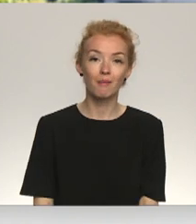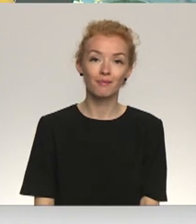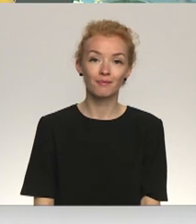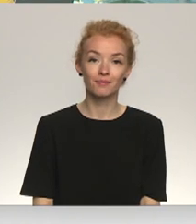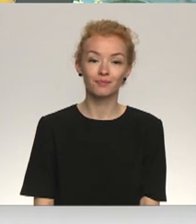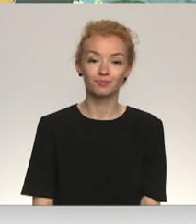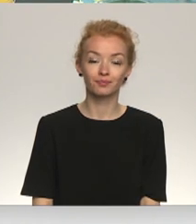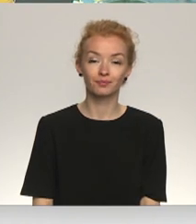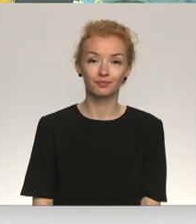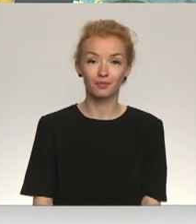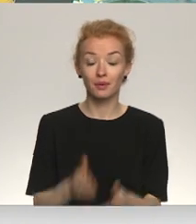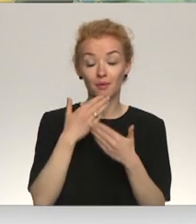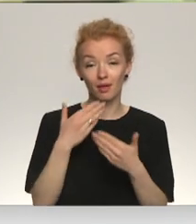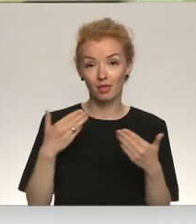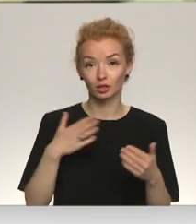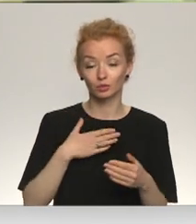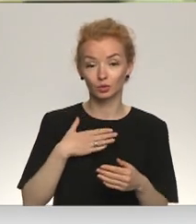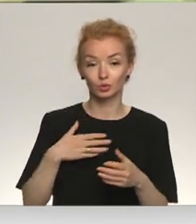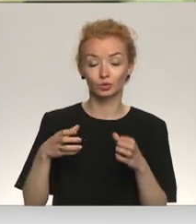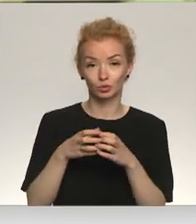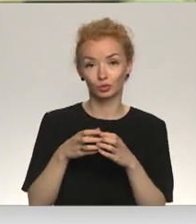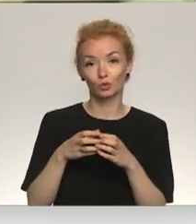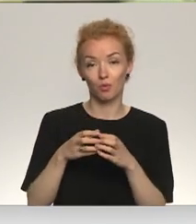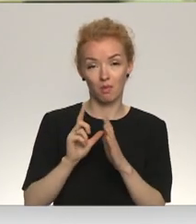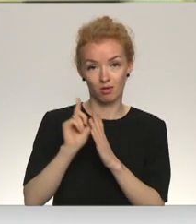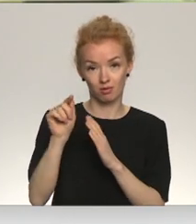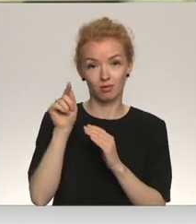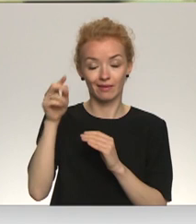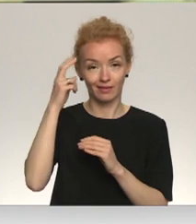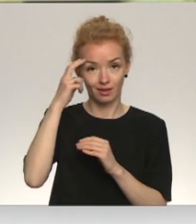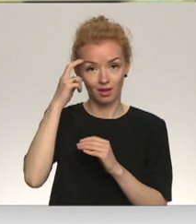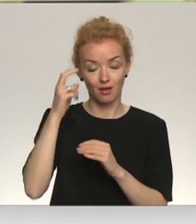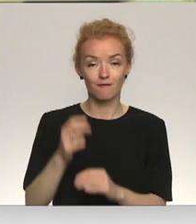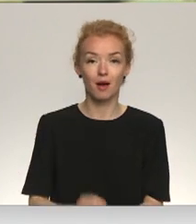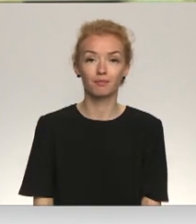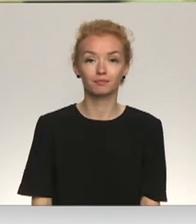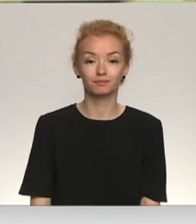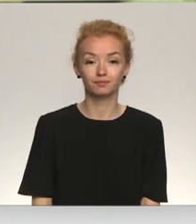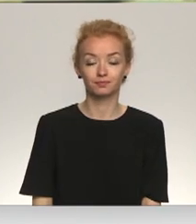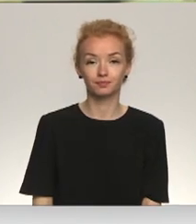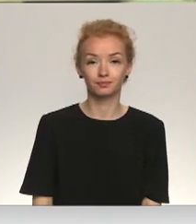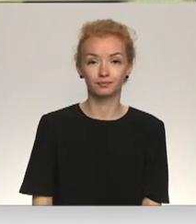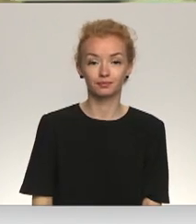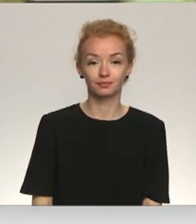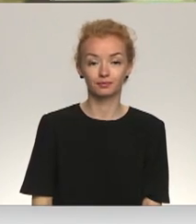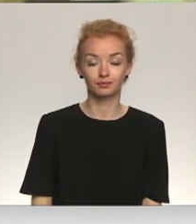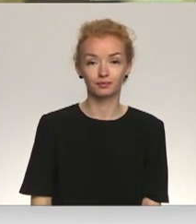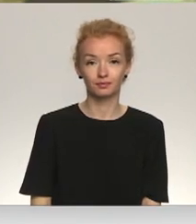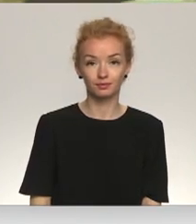Paldies, Tevīna. Tātad mūsu ārzemziņu redaktori Inis Strasdiņa un operātors Ingus Graudiņš šobrīd atrodas Kīvā un gaidīsim